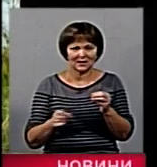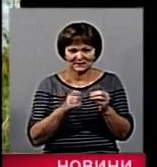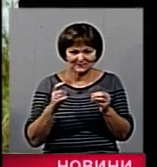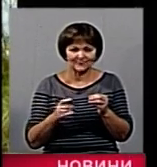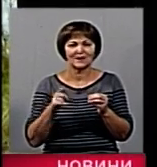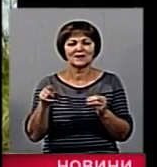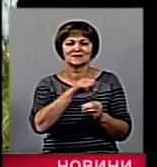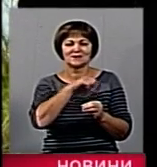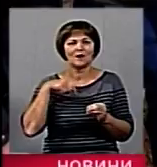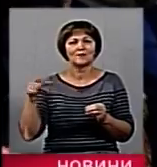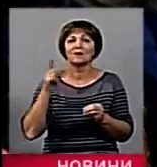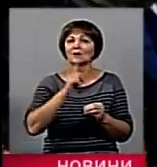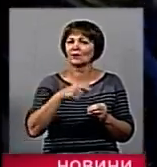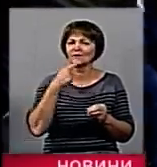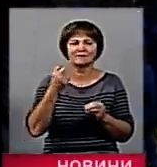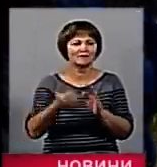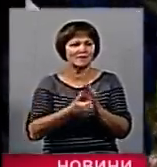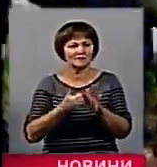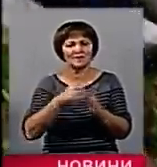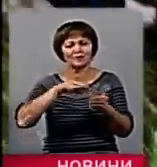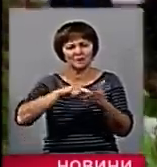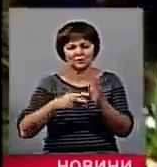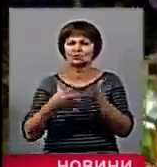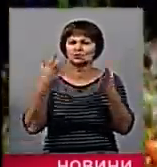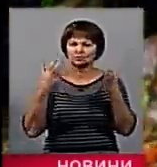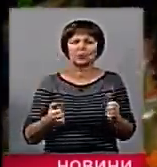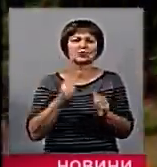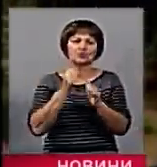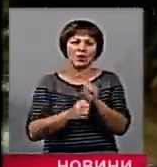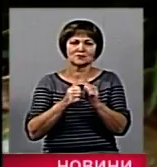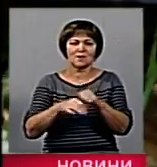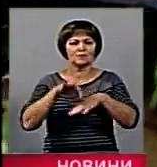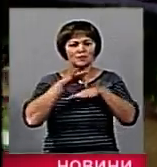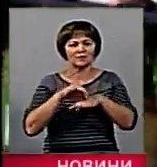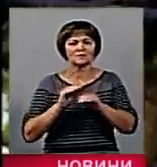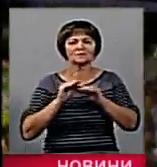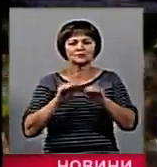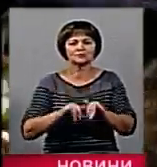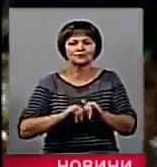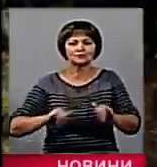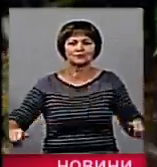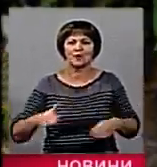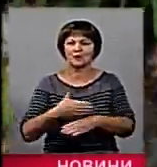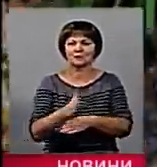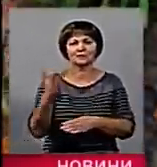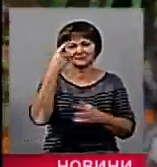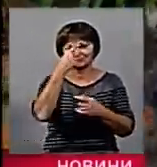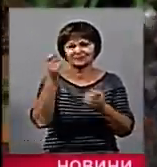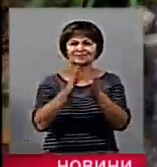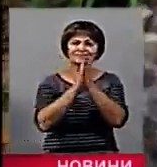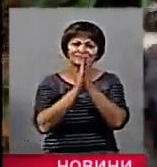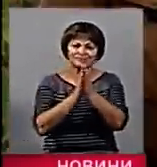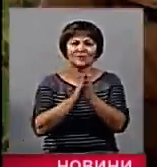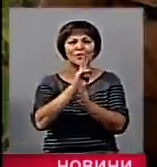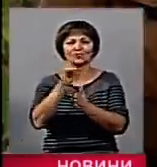рибалки кажуть, що цього недостатньо і планують проводити частіше зариблення річки. Та закликають усіх бажаючих, любителів